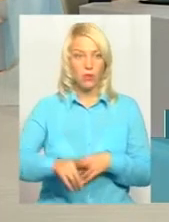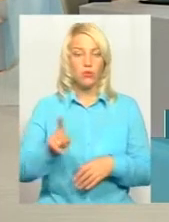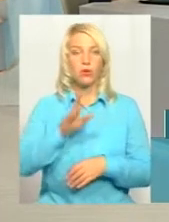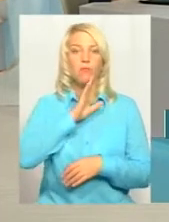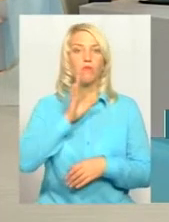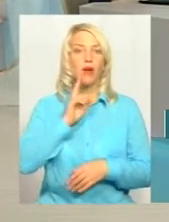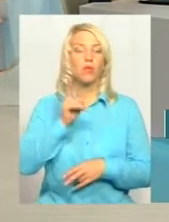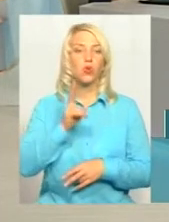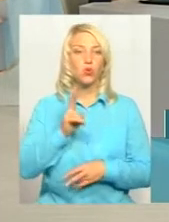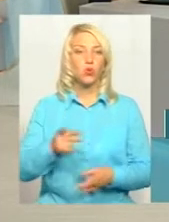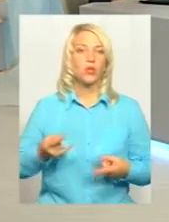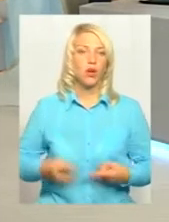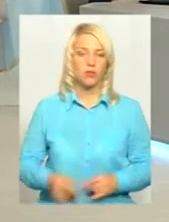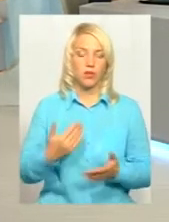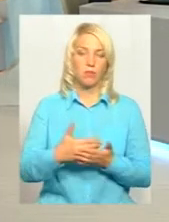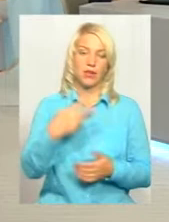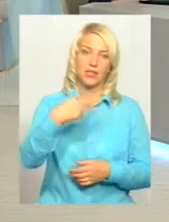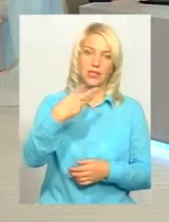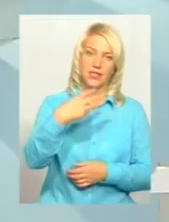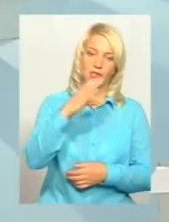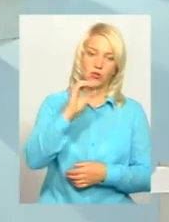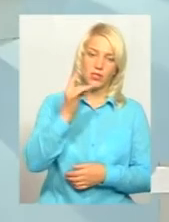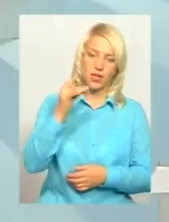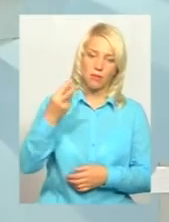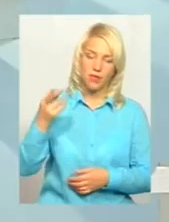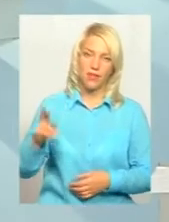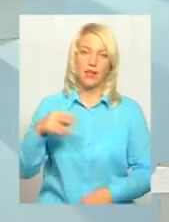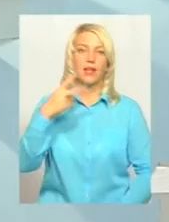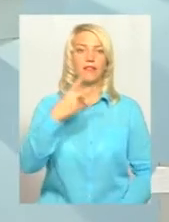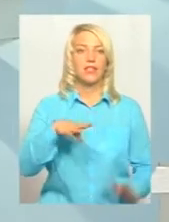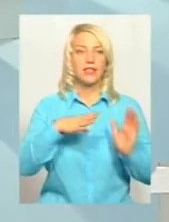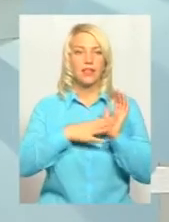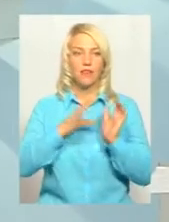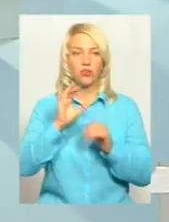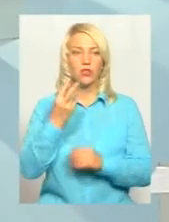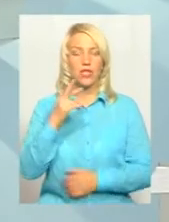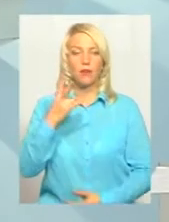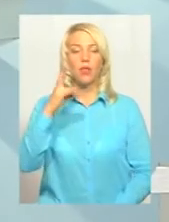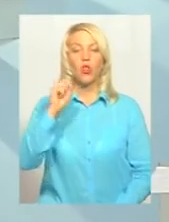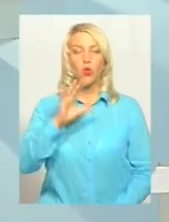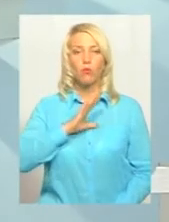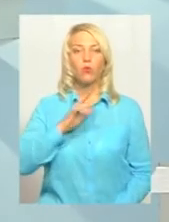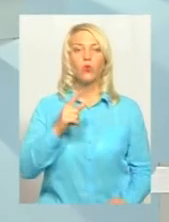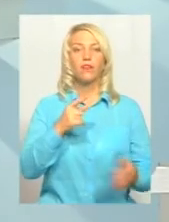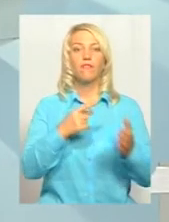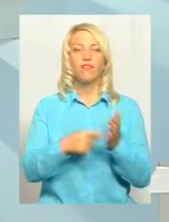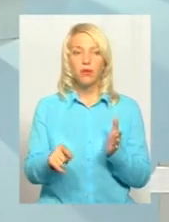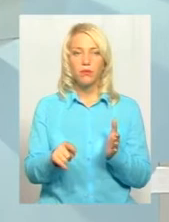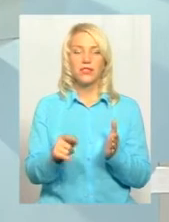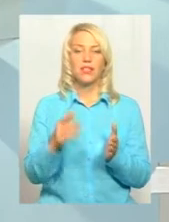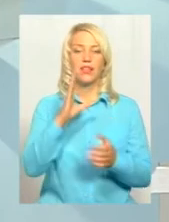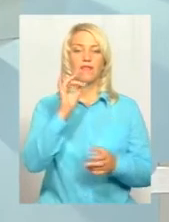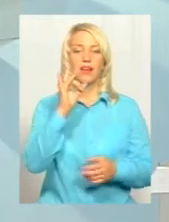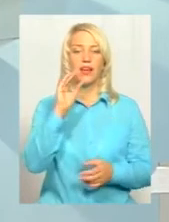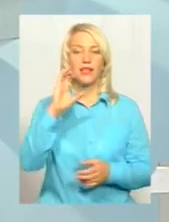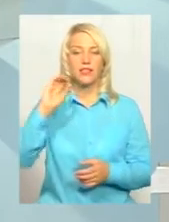які є, що народили, наприклад, 30 серпня, там 29 серпня, але виписані були в вересні